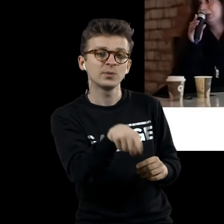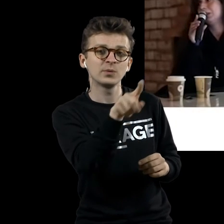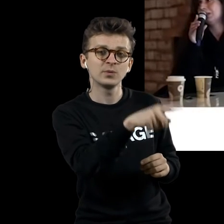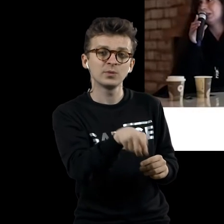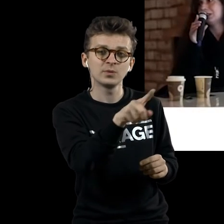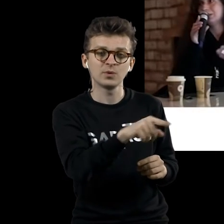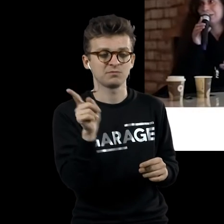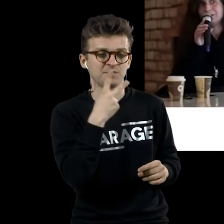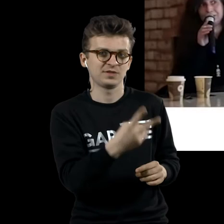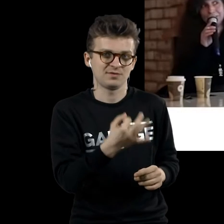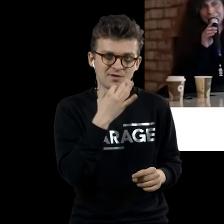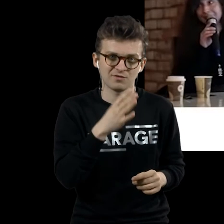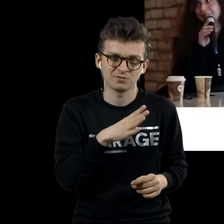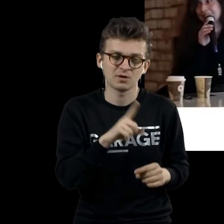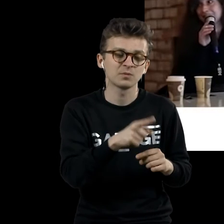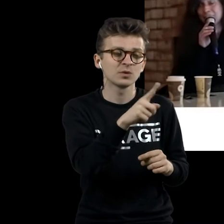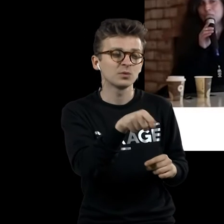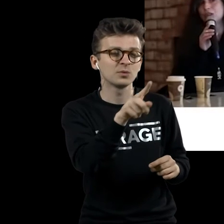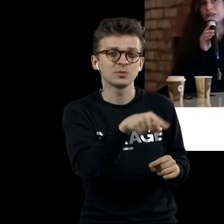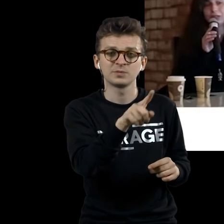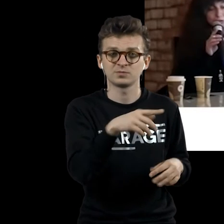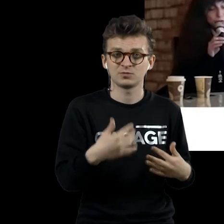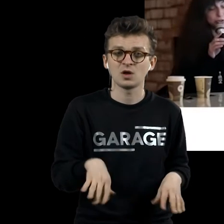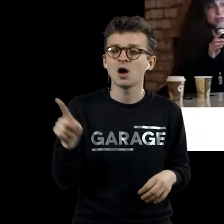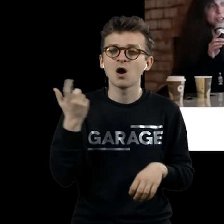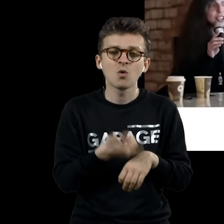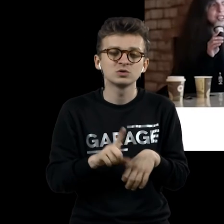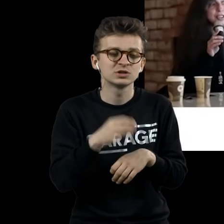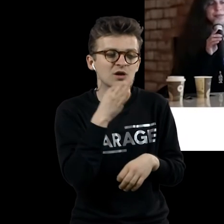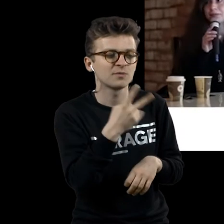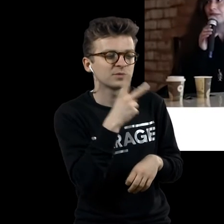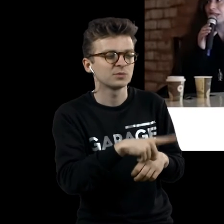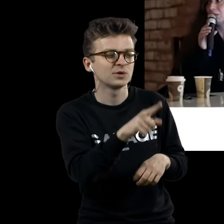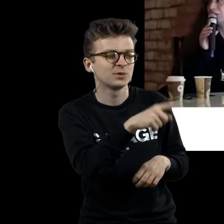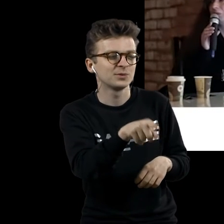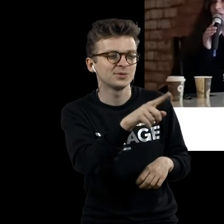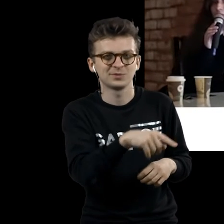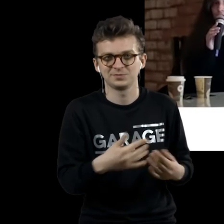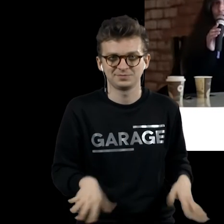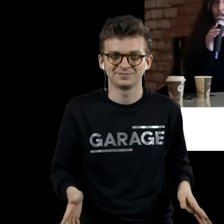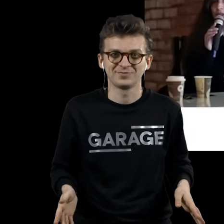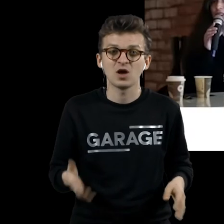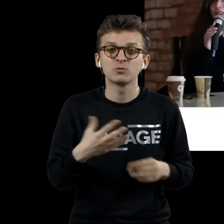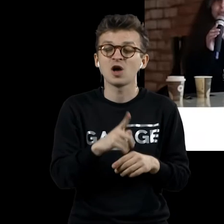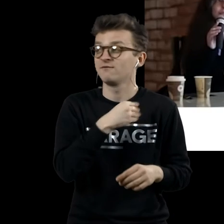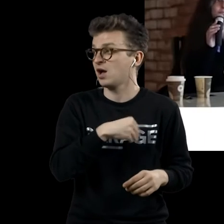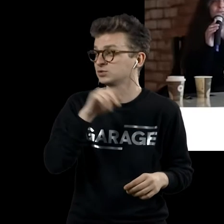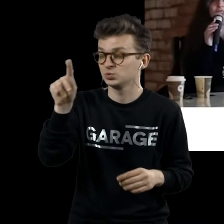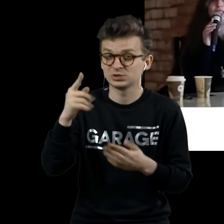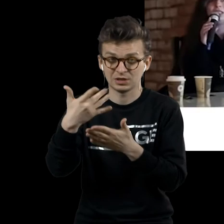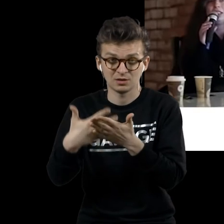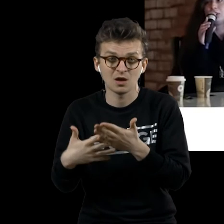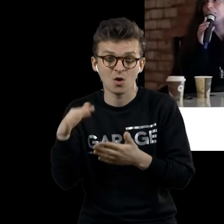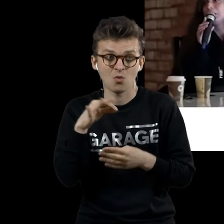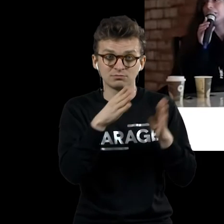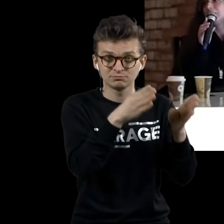предмет для медитации. Ему очень нравилось наблюдать вращение. В французском тексте про Дюшада